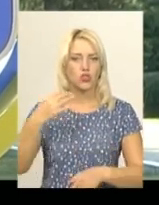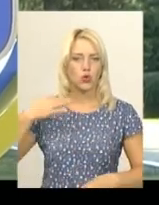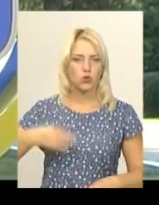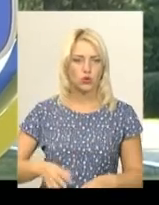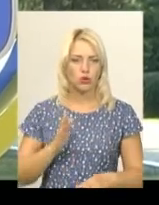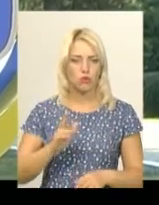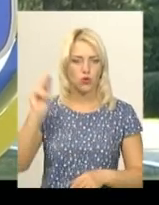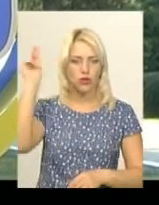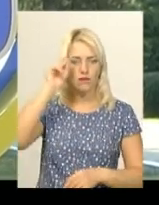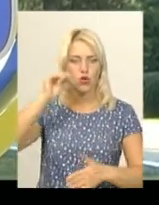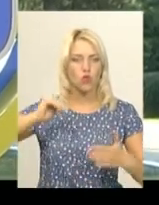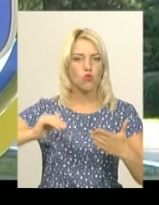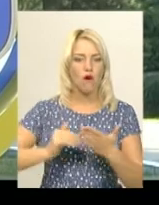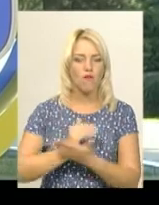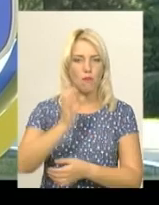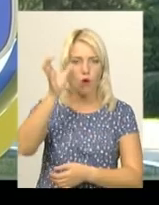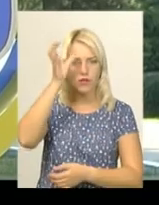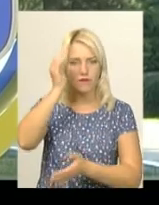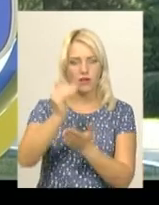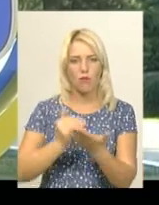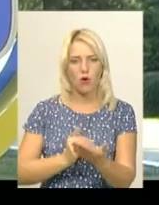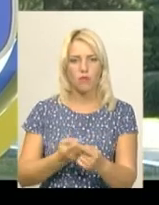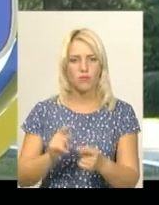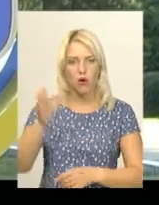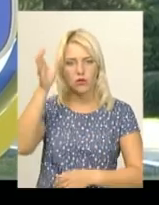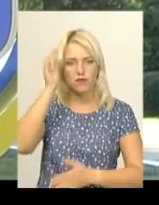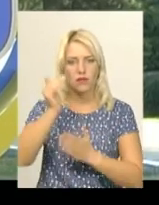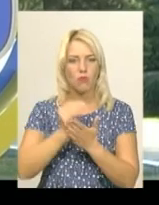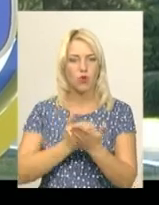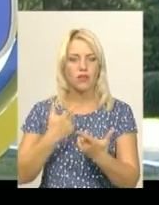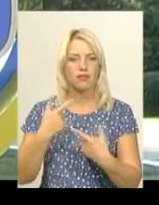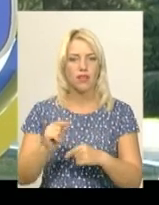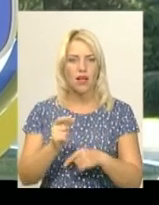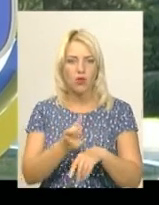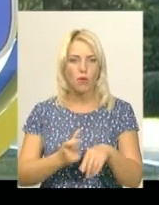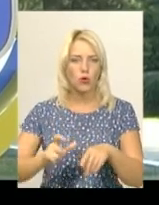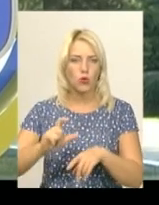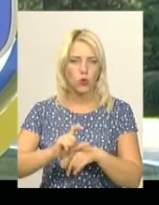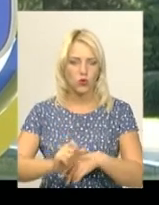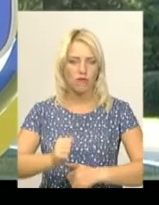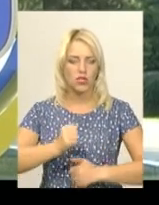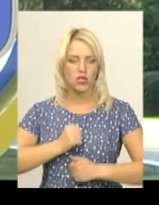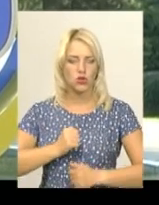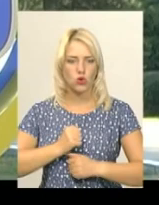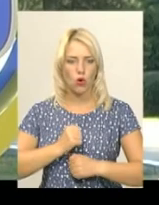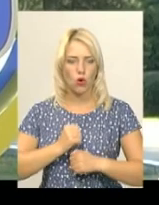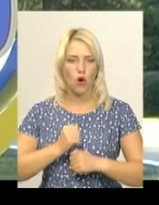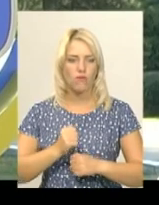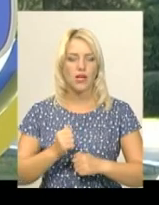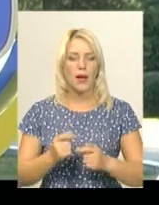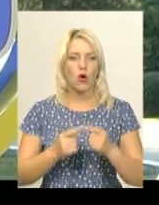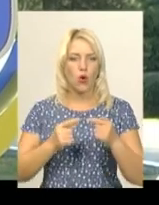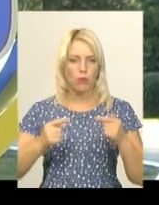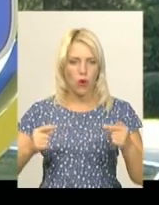новим освітнім програмам. Це освітні програми, де домінують військово-прикордонні компоненти,